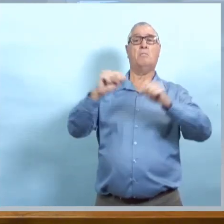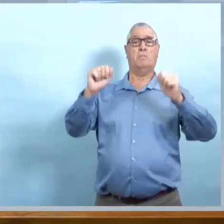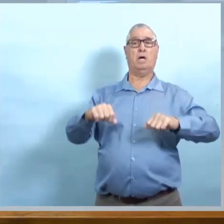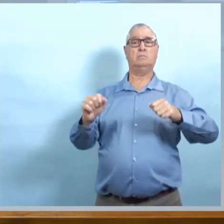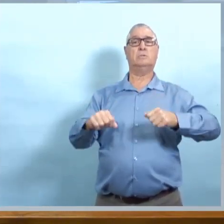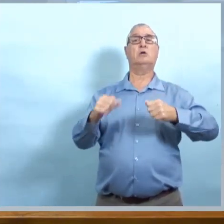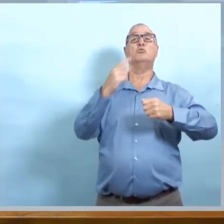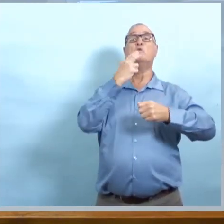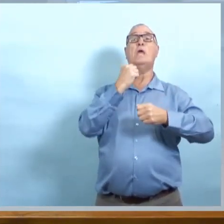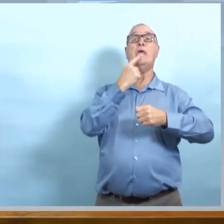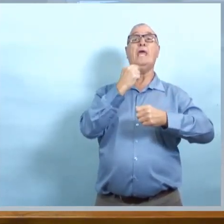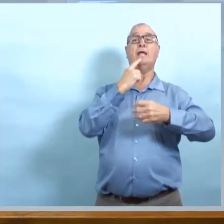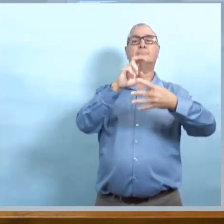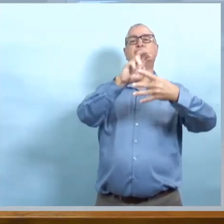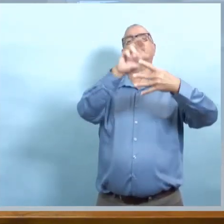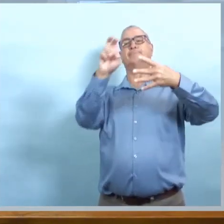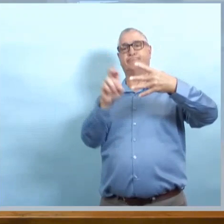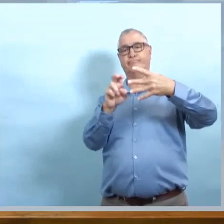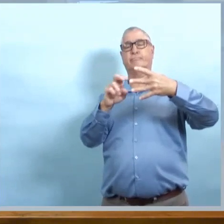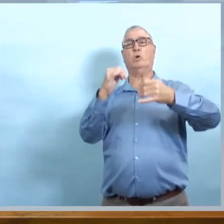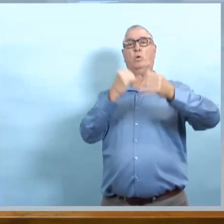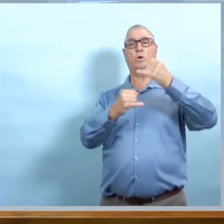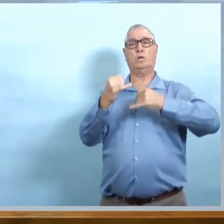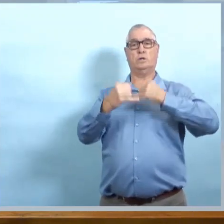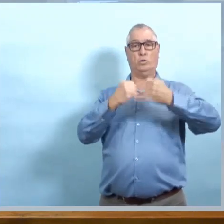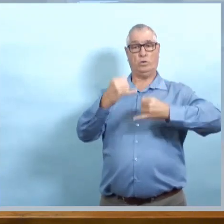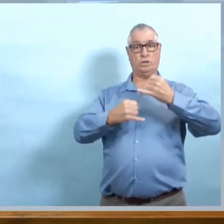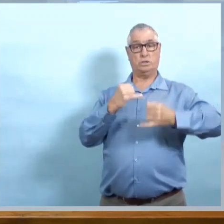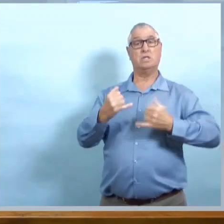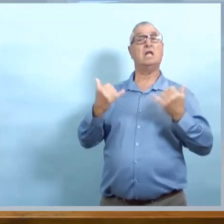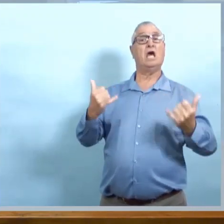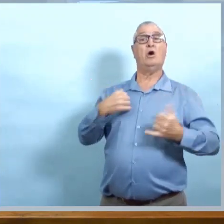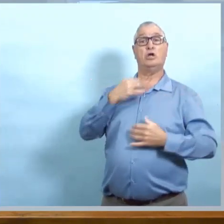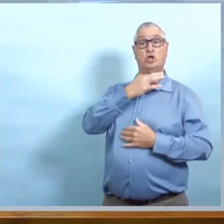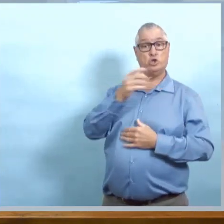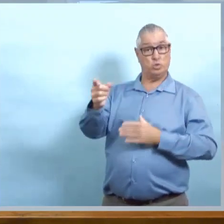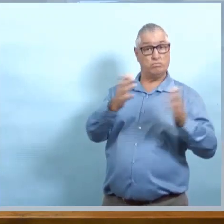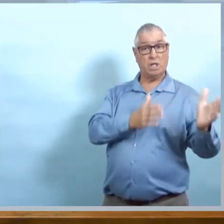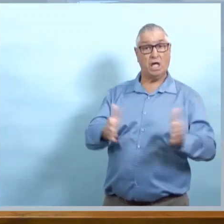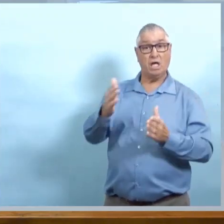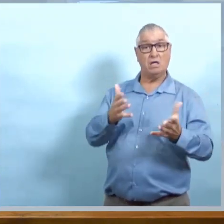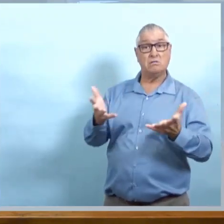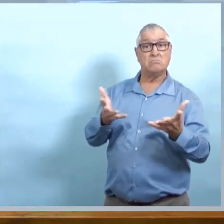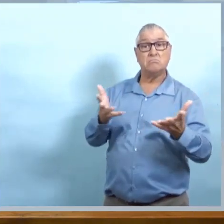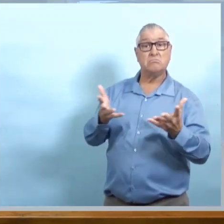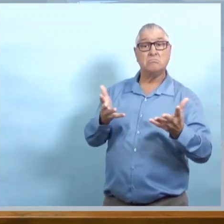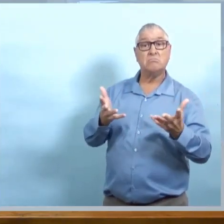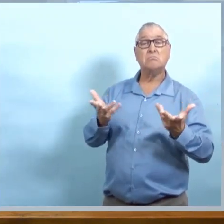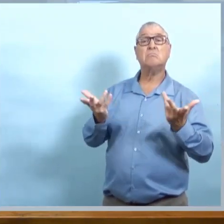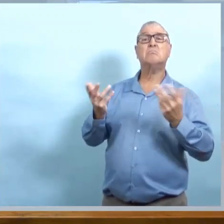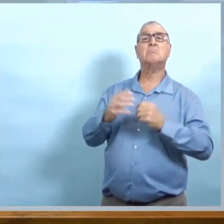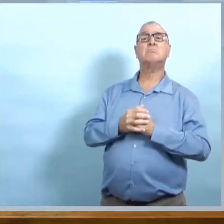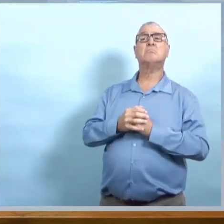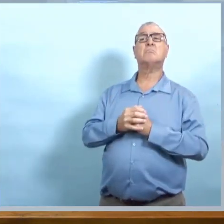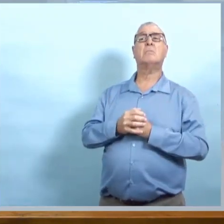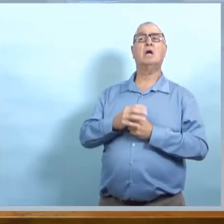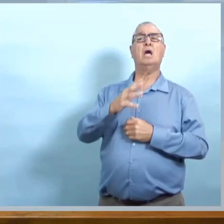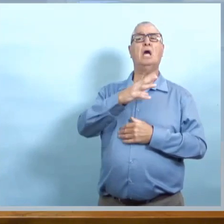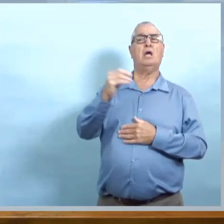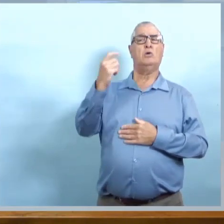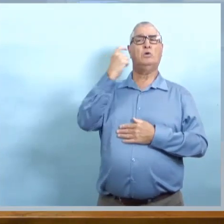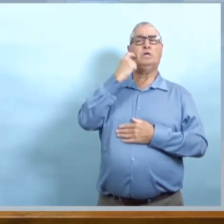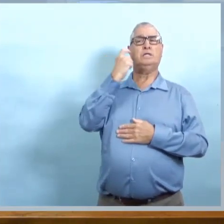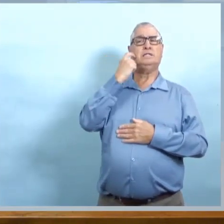de Brandon, le centre à Sinéboine qui est toujours au niveau rouge. Vous avez dit qu'après deux périodes d'incubation, la